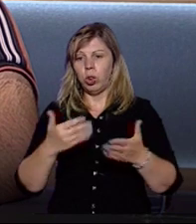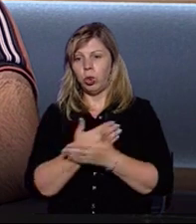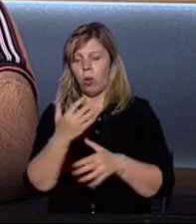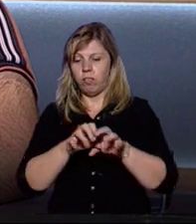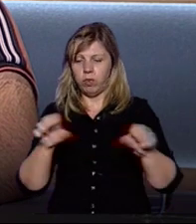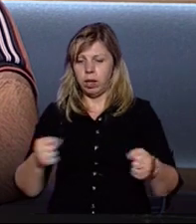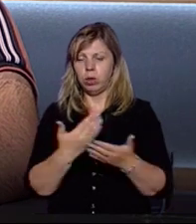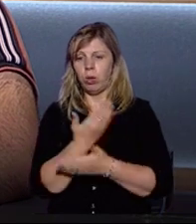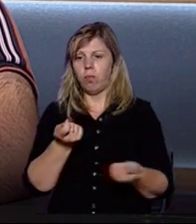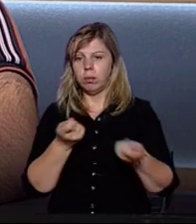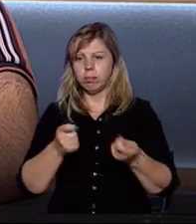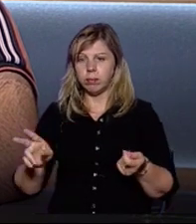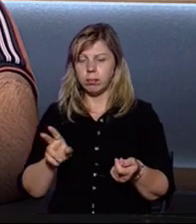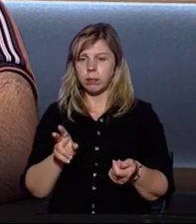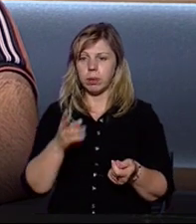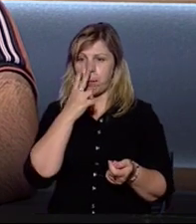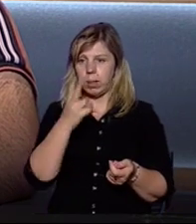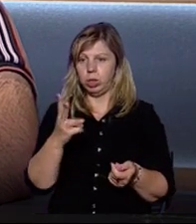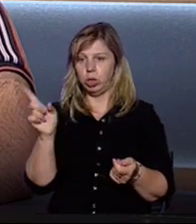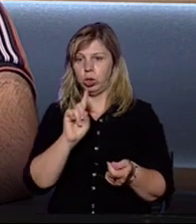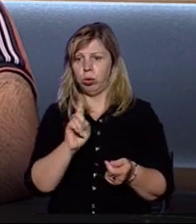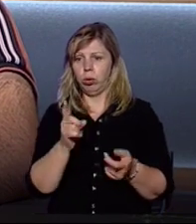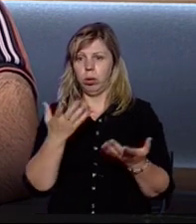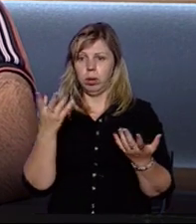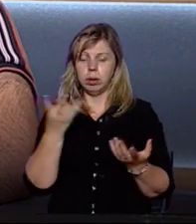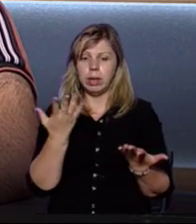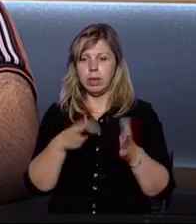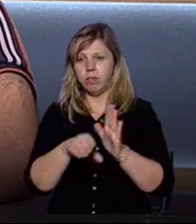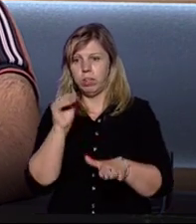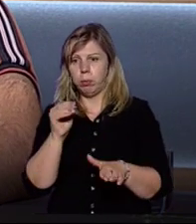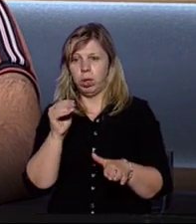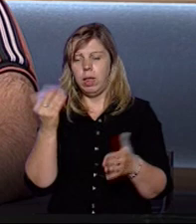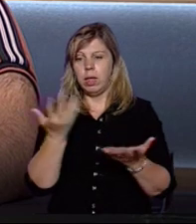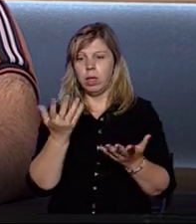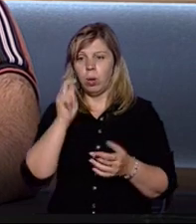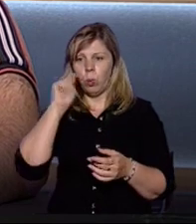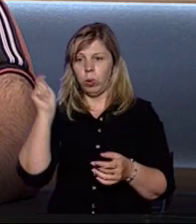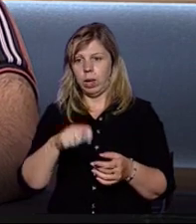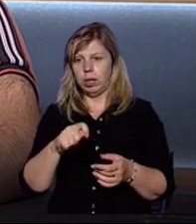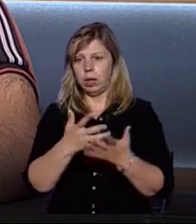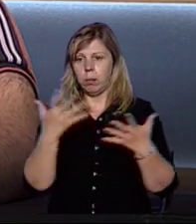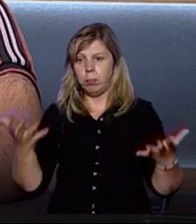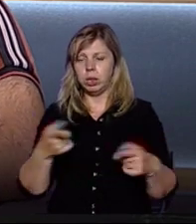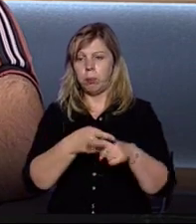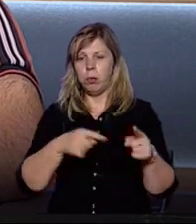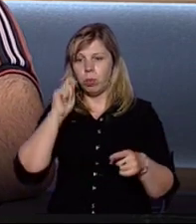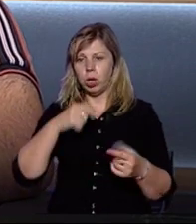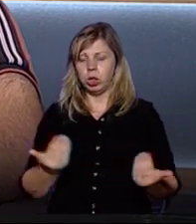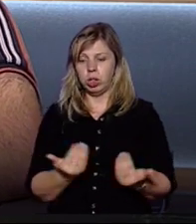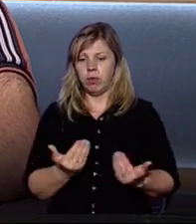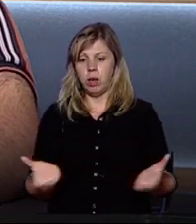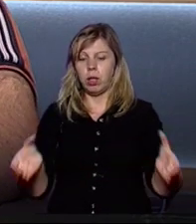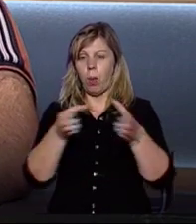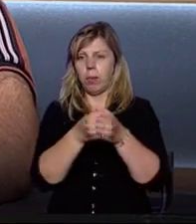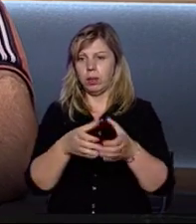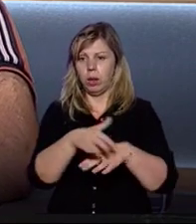керівництво країни, вже фактично бачить, що недоцінно проводити якісь вибори, коли більше пів України живе в об'єднаних